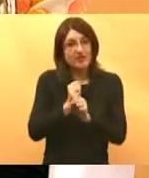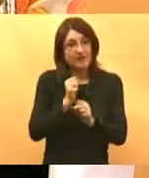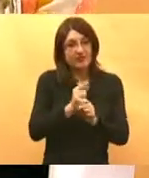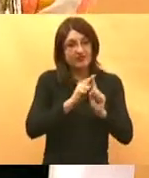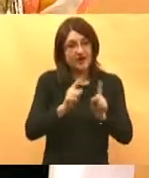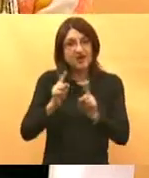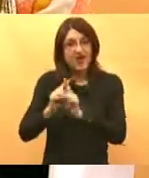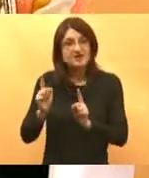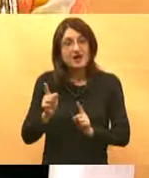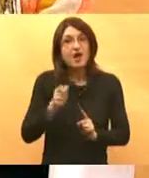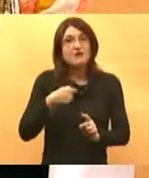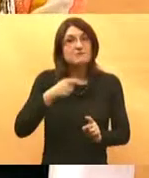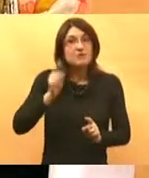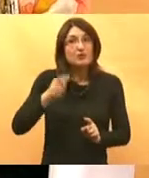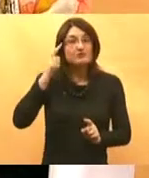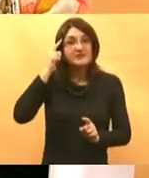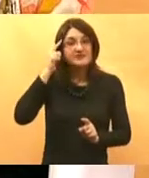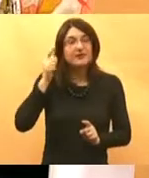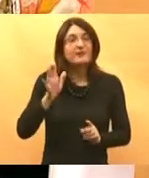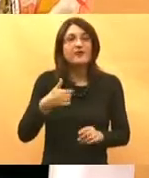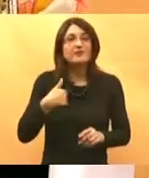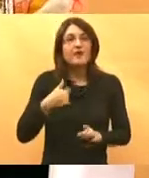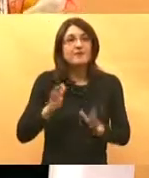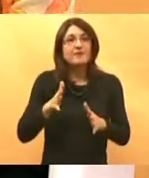da čovjek zbilja misli da nema pravo